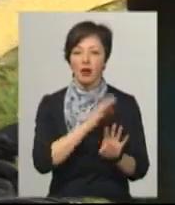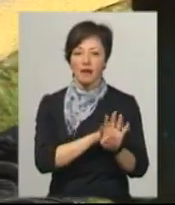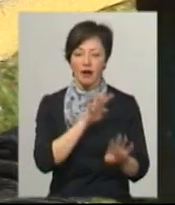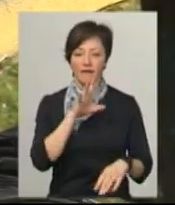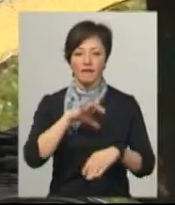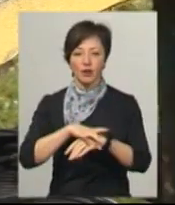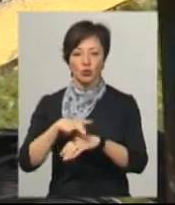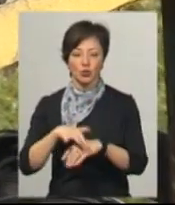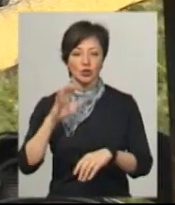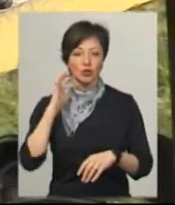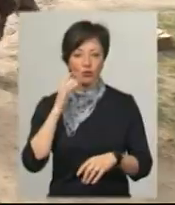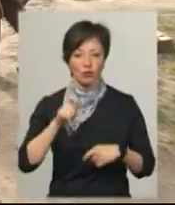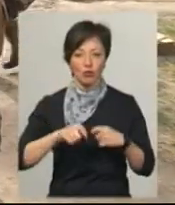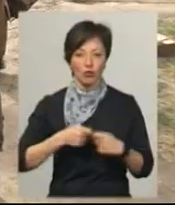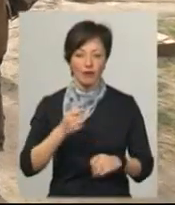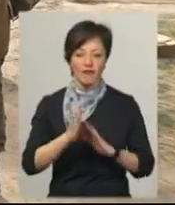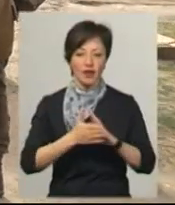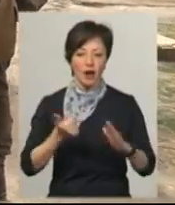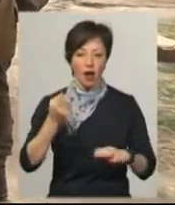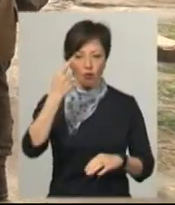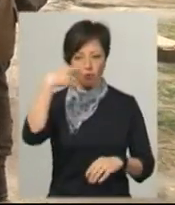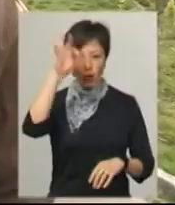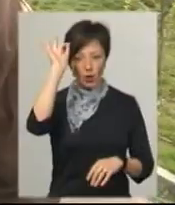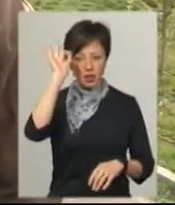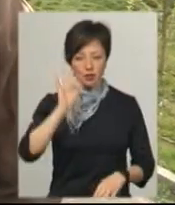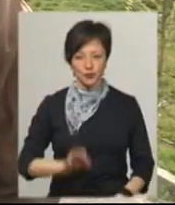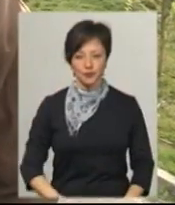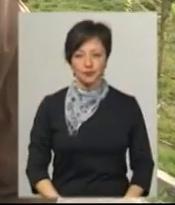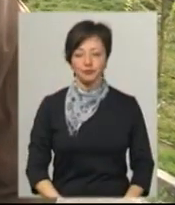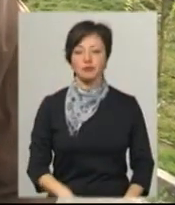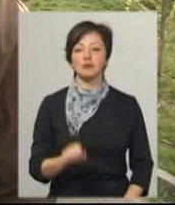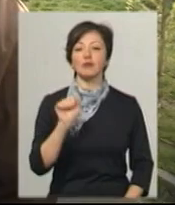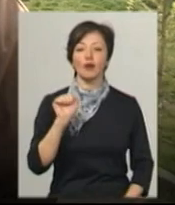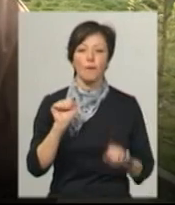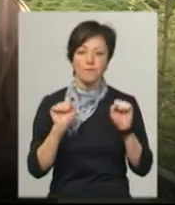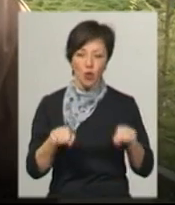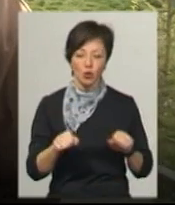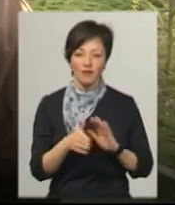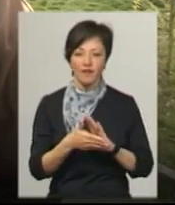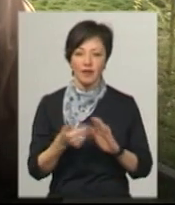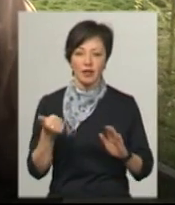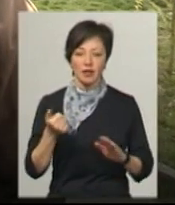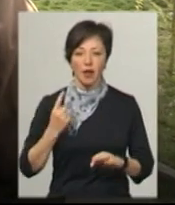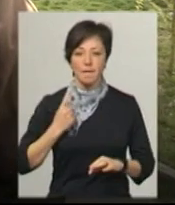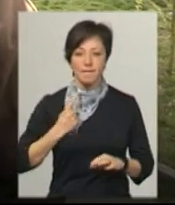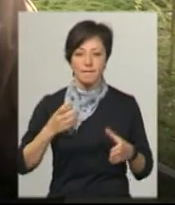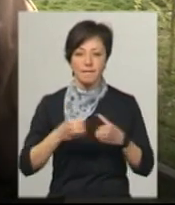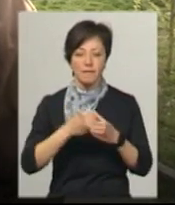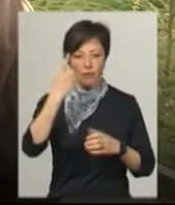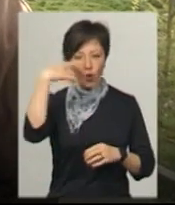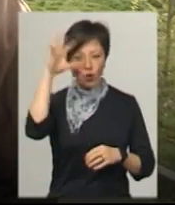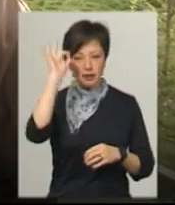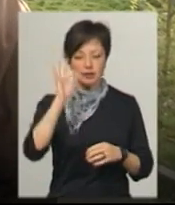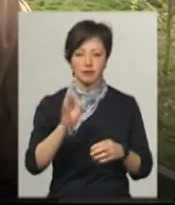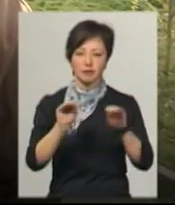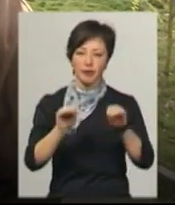серйозні правопорушення, вони викликають поліцію, каже Ельдар Медвідь. Можемо викликати наряд патрульної поліції для складання адмінматеріалів.